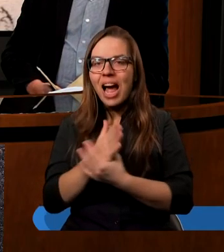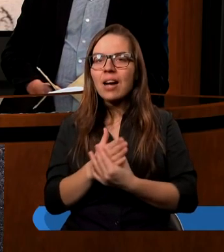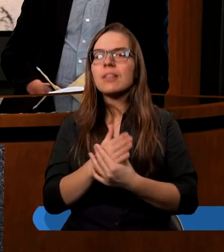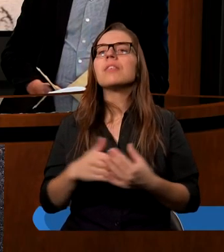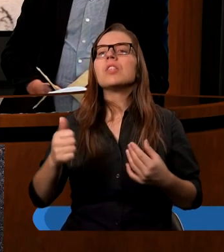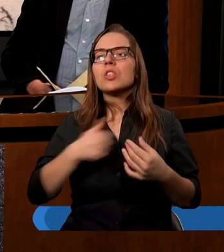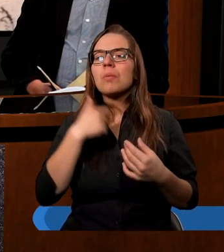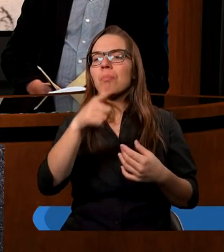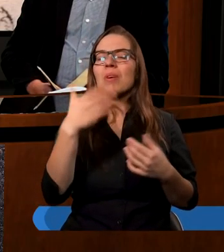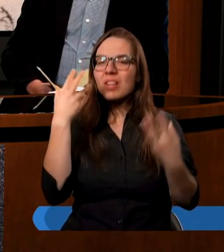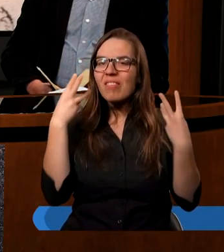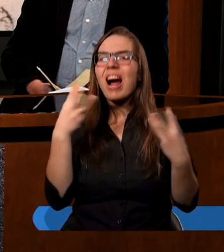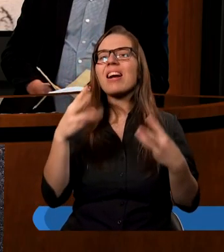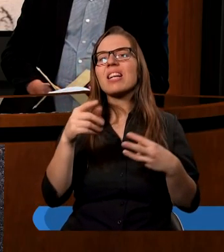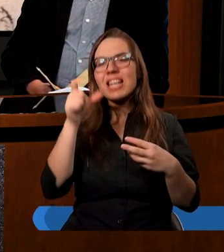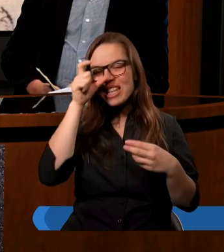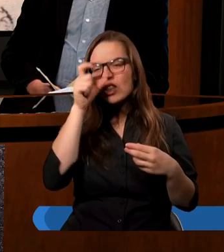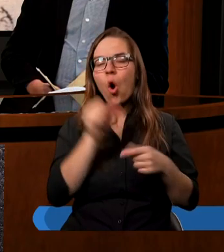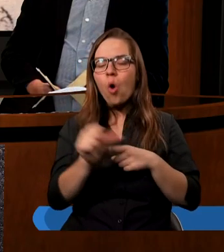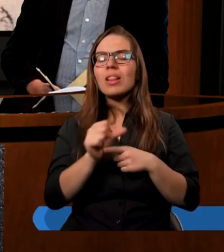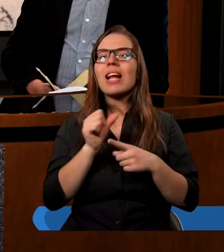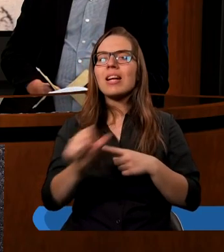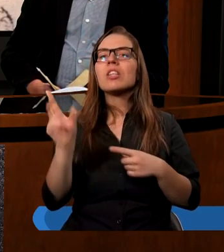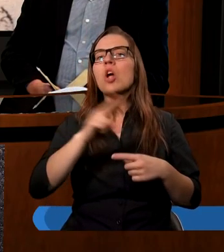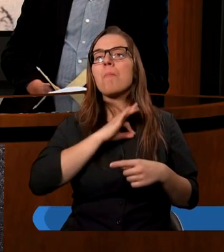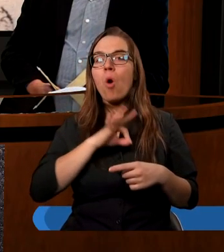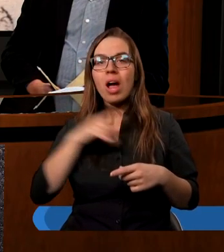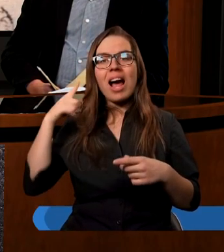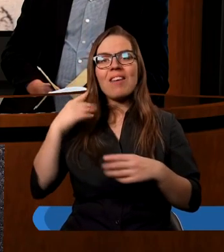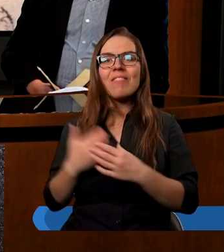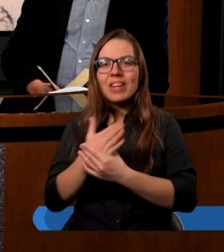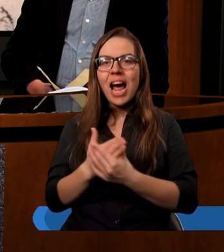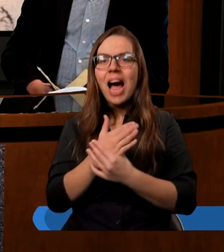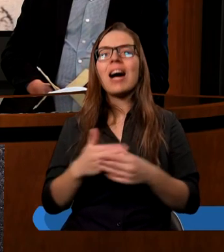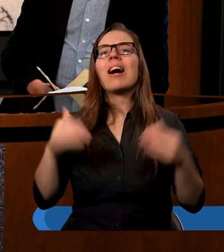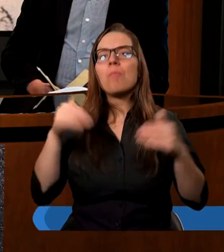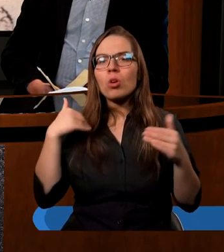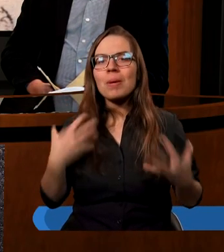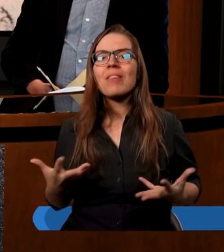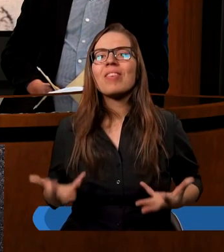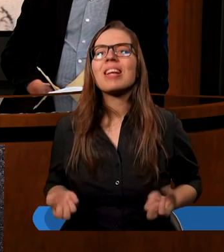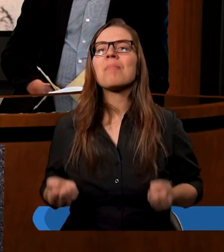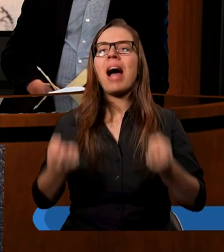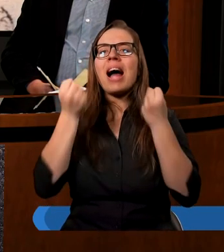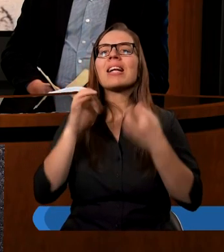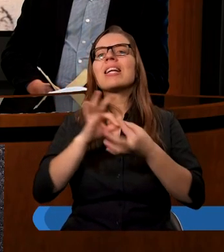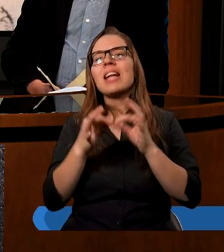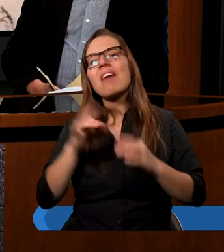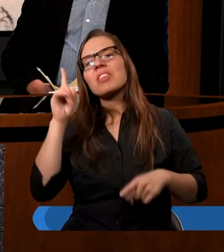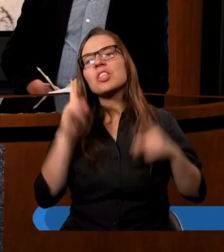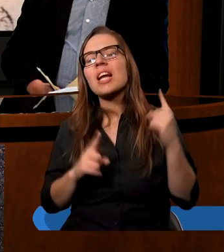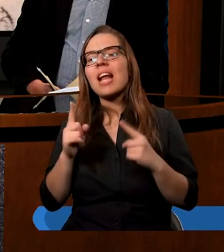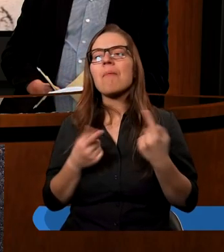I to jest bardzo istotne, bo w tym momencie byśmy rozumieli, że moja wiara może być codziennie wzmacniana. zasadzie też nawet inne